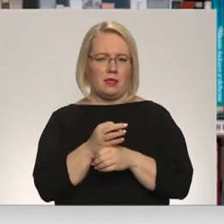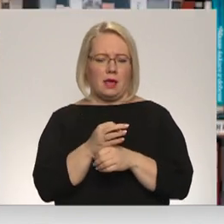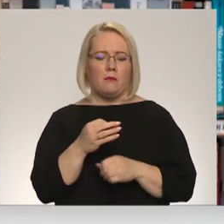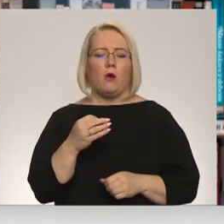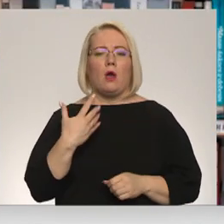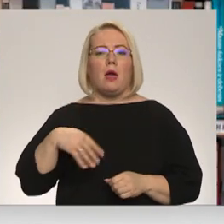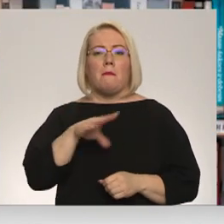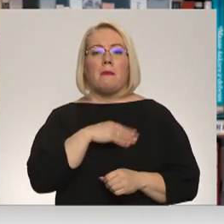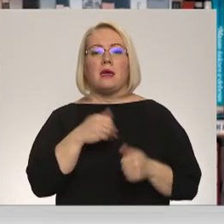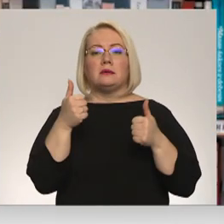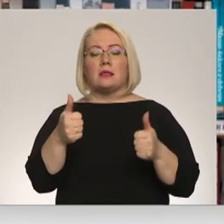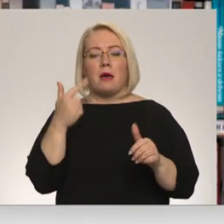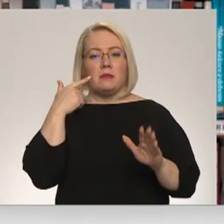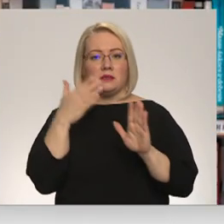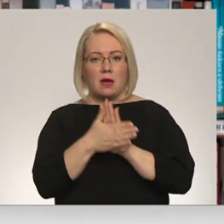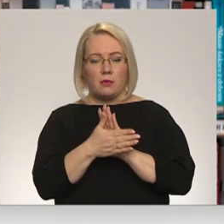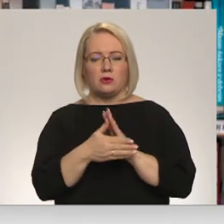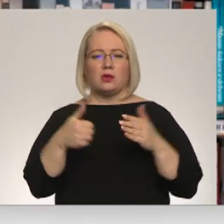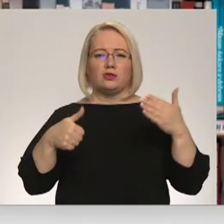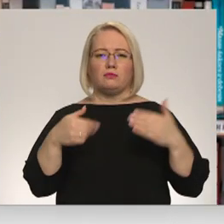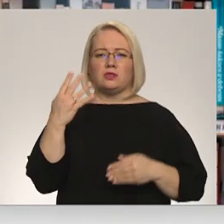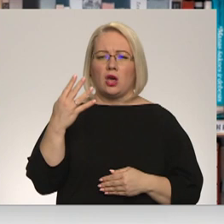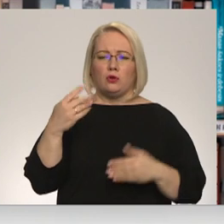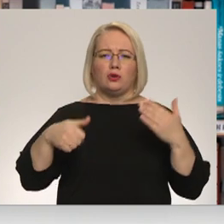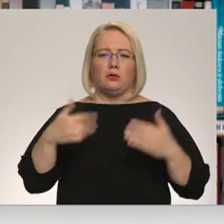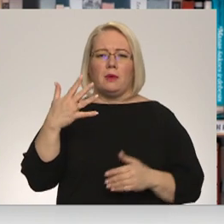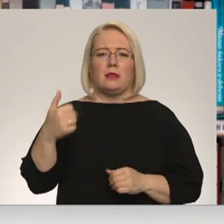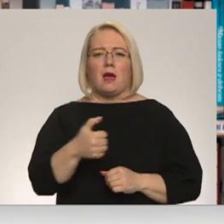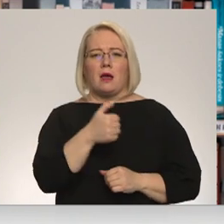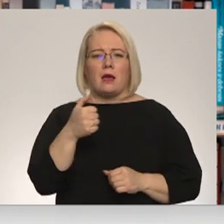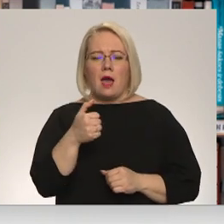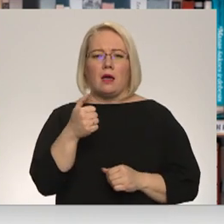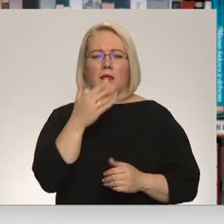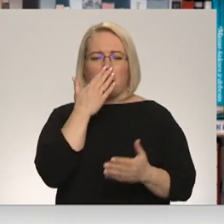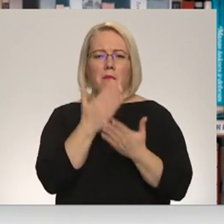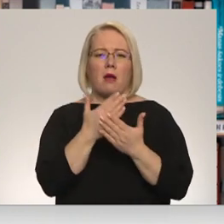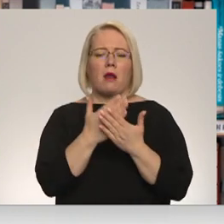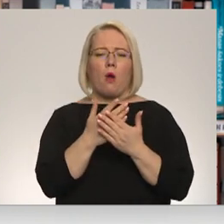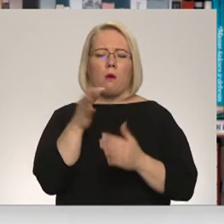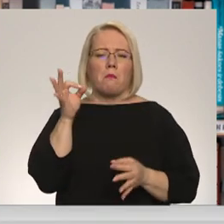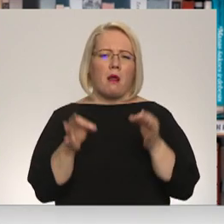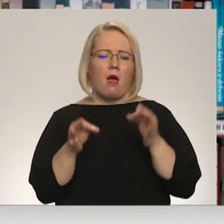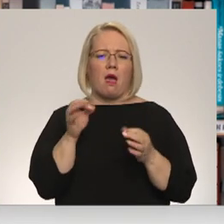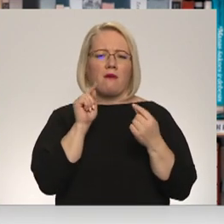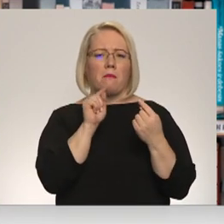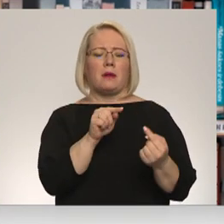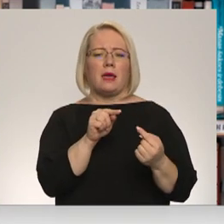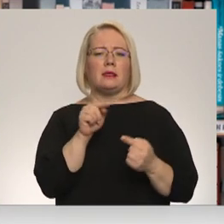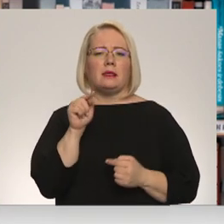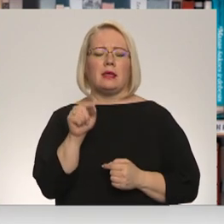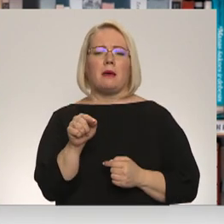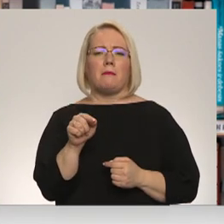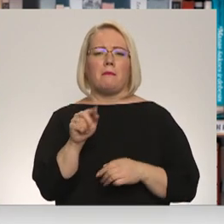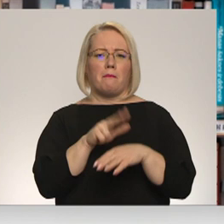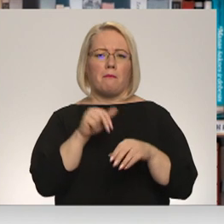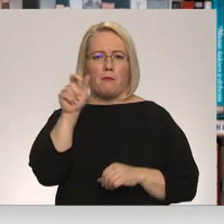ļoti labi apzināmies, ka 64. – 65. gada šī parauga prāva pret šī iecirka